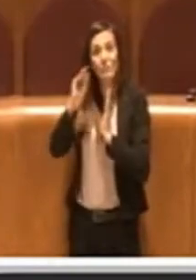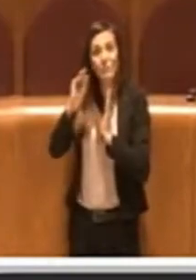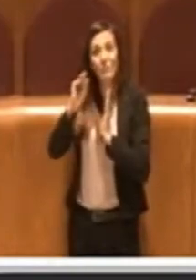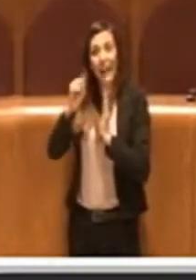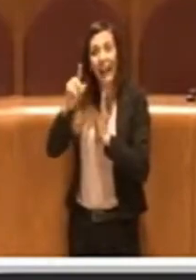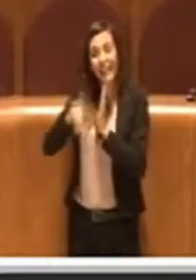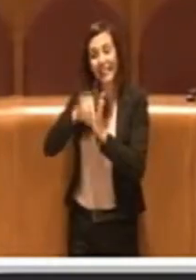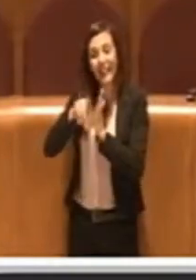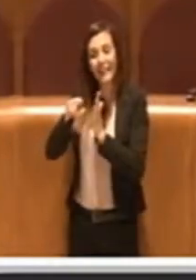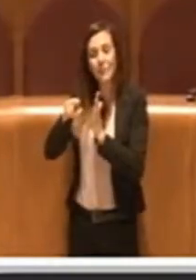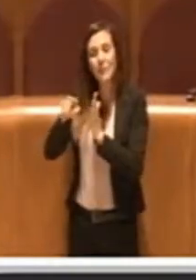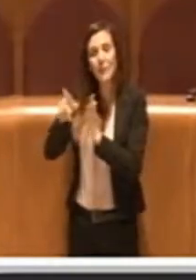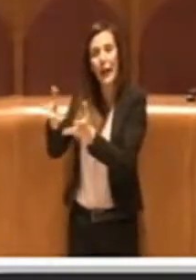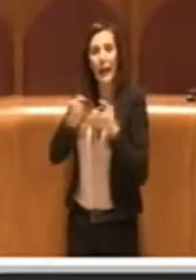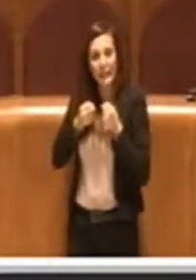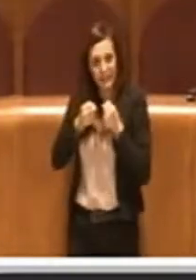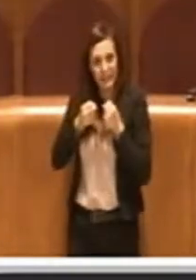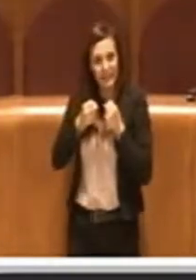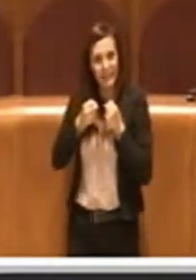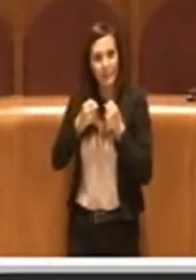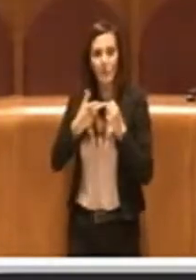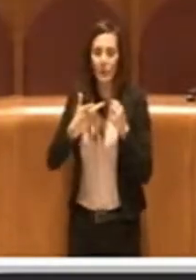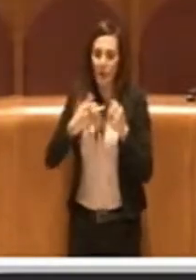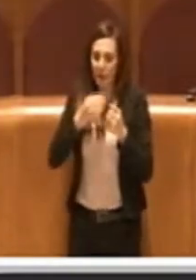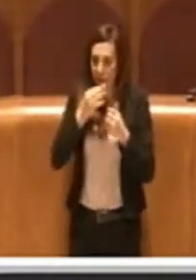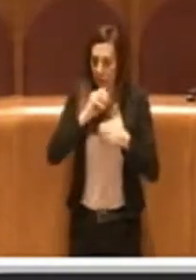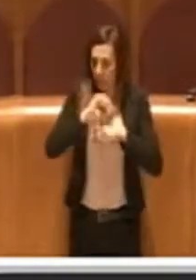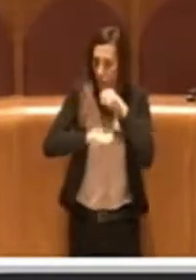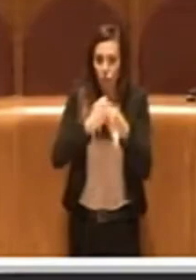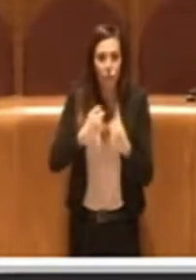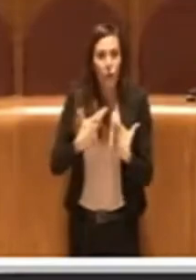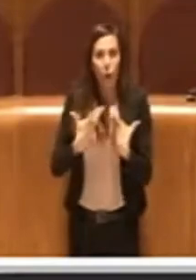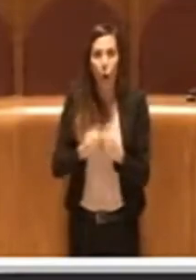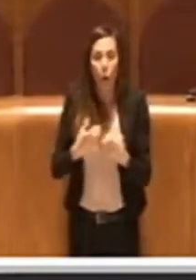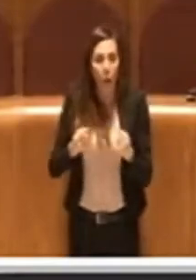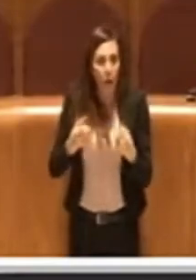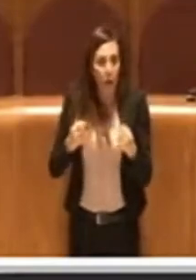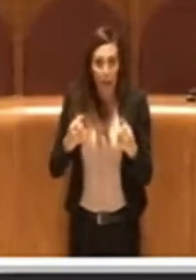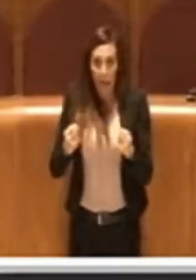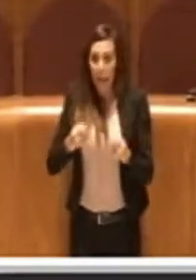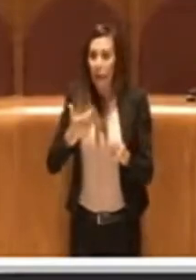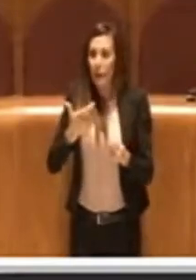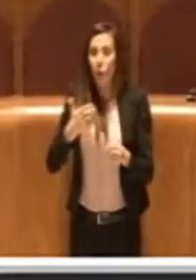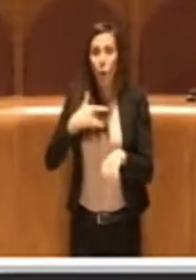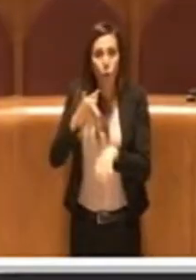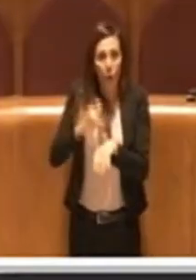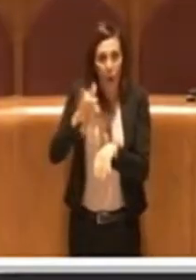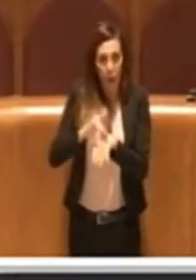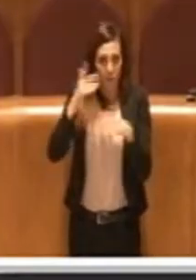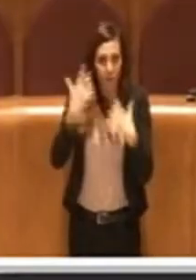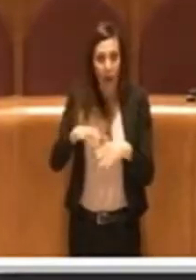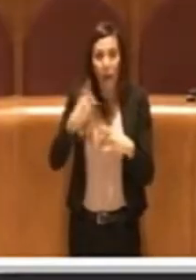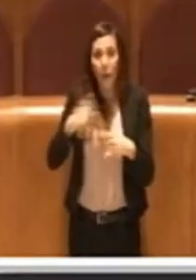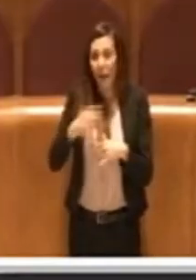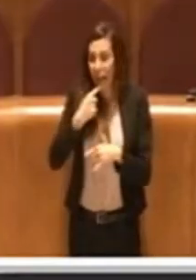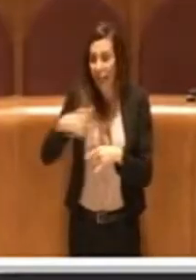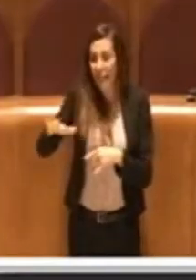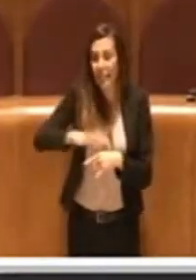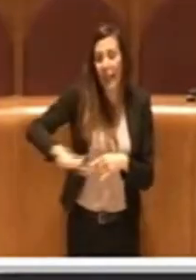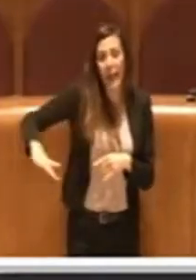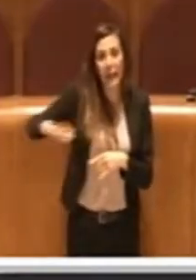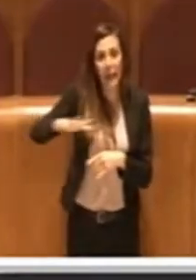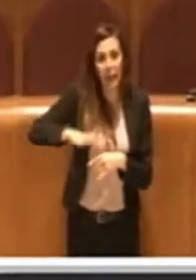stessa delibera, perciò si è agito con un fatto concreto, con un fatto ovviamente tangibile per il bene ovviamente del territorio che